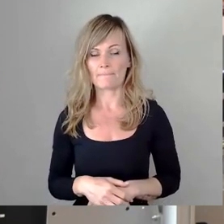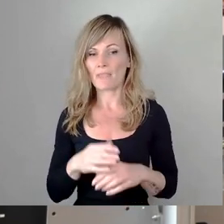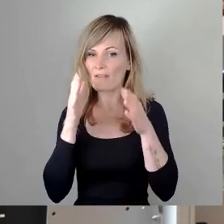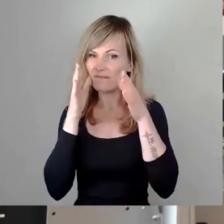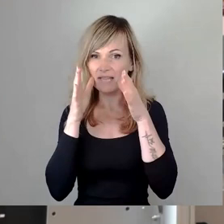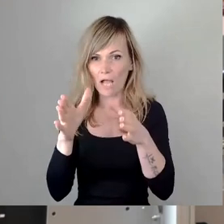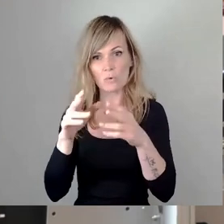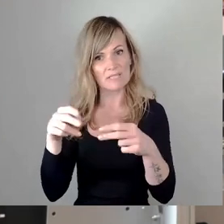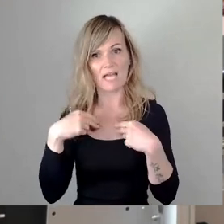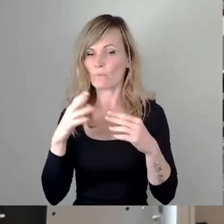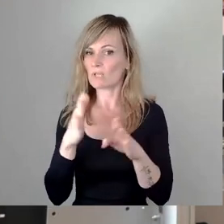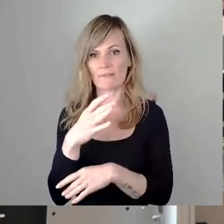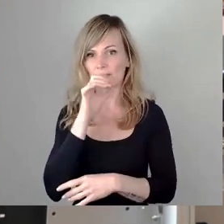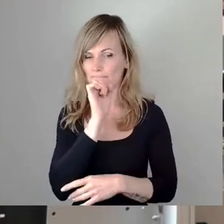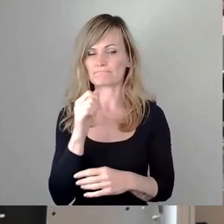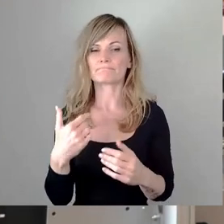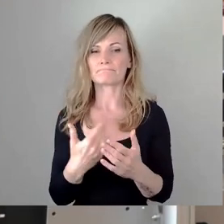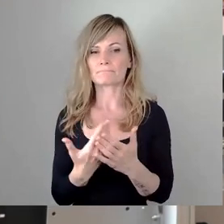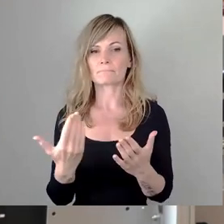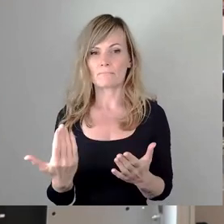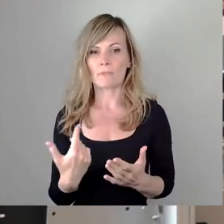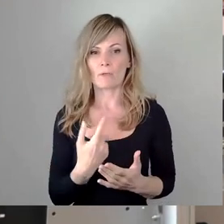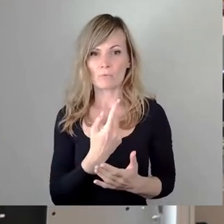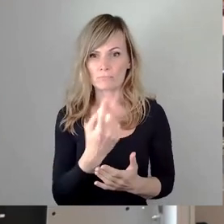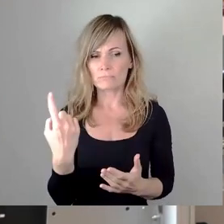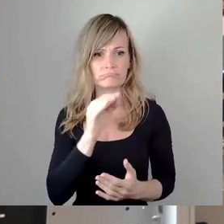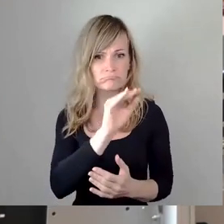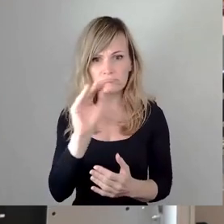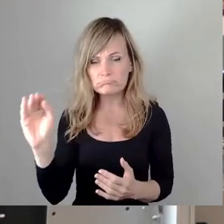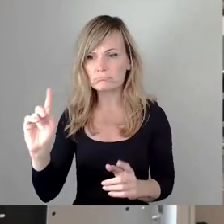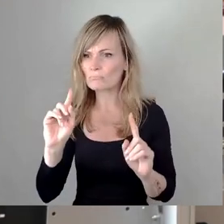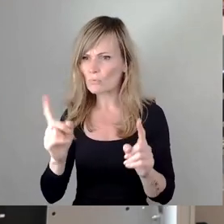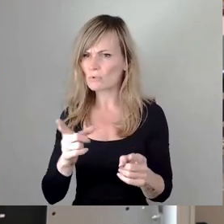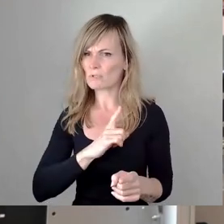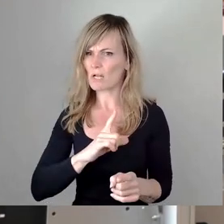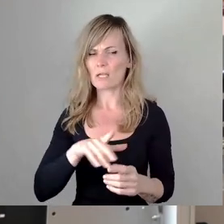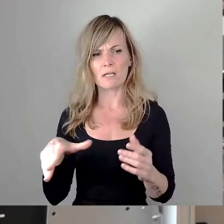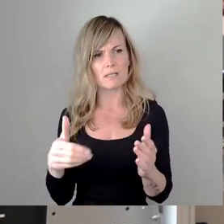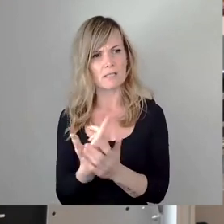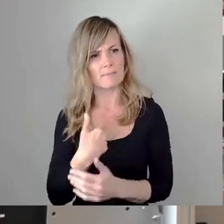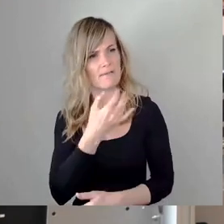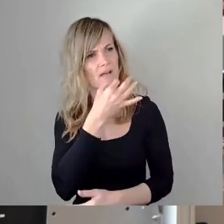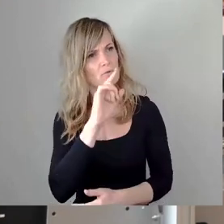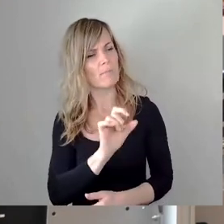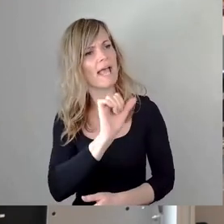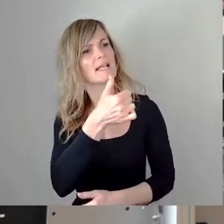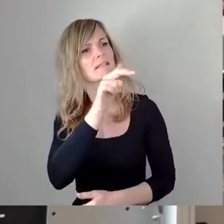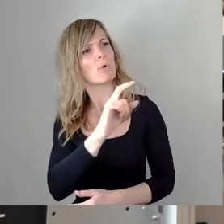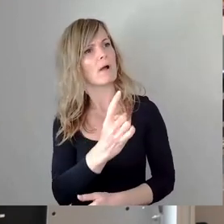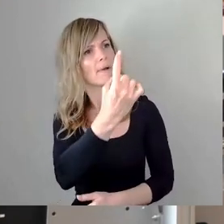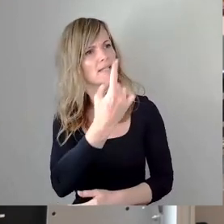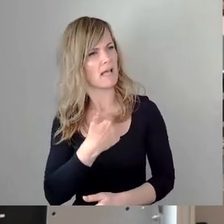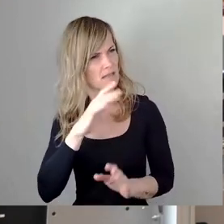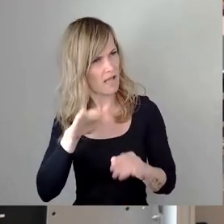Entscheidung ist, Kenntnis davon halten müssten. Und deshalb frage ich Sie, Herr Erster Bürgermeister, gestatten Sie, dass ich hier in